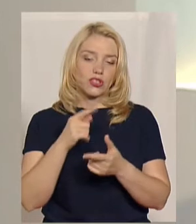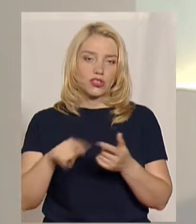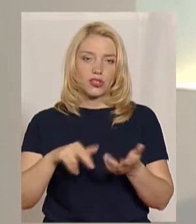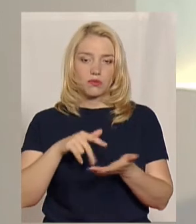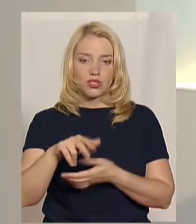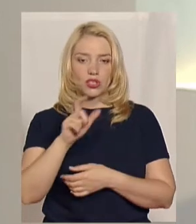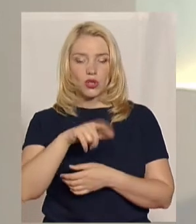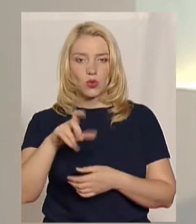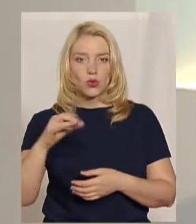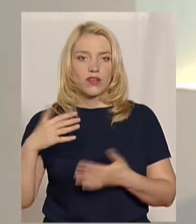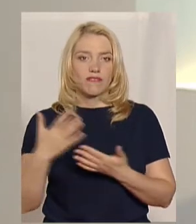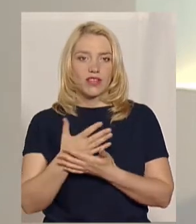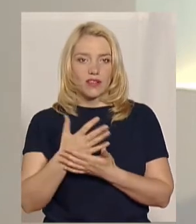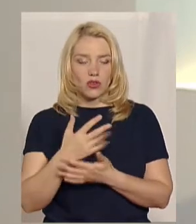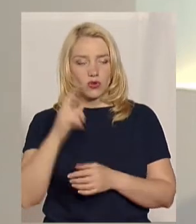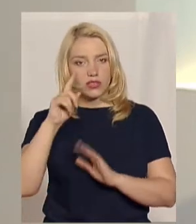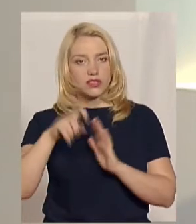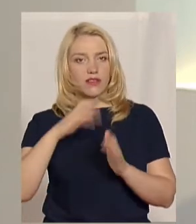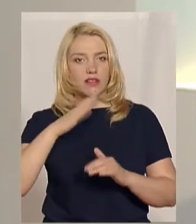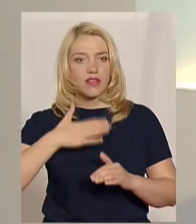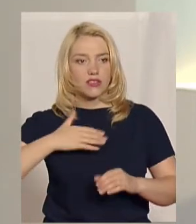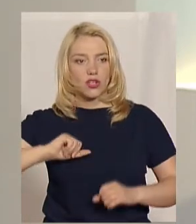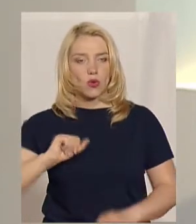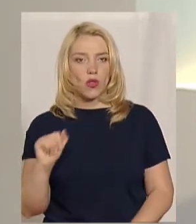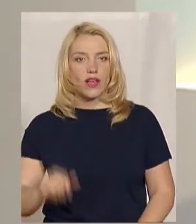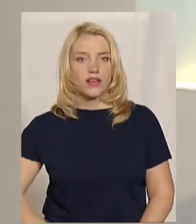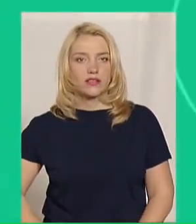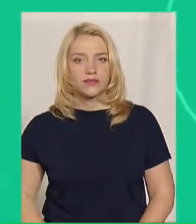кіно, дізнавалася наша колега Анастасія Збродова.